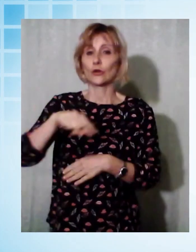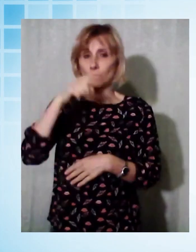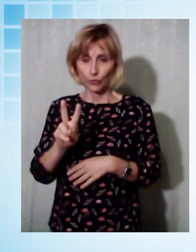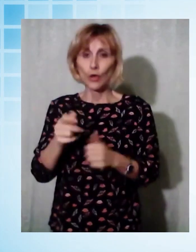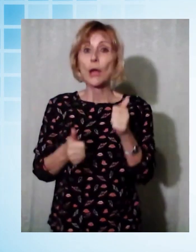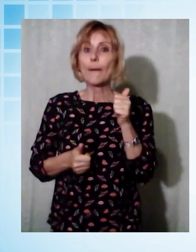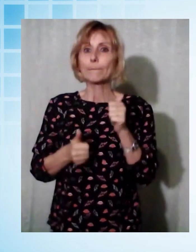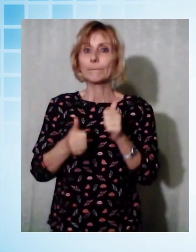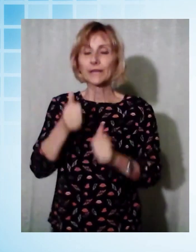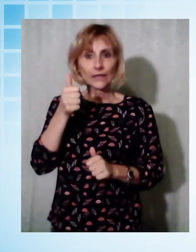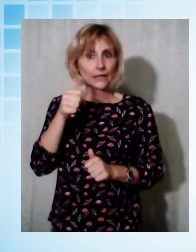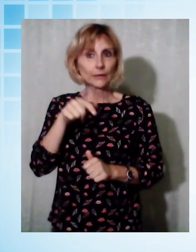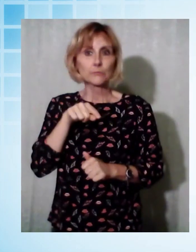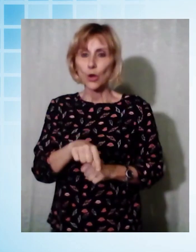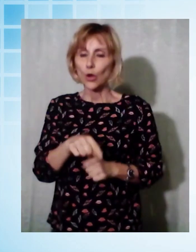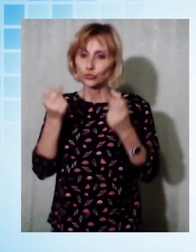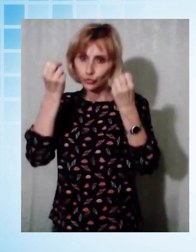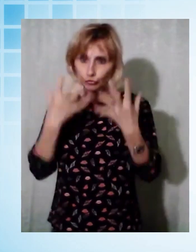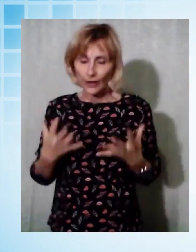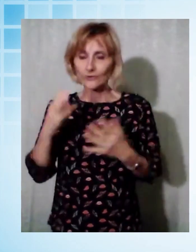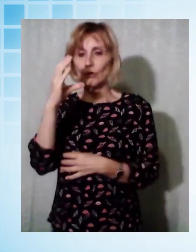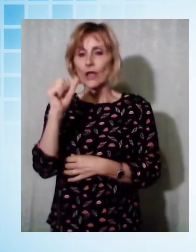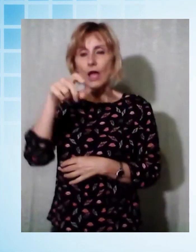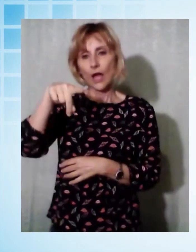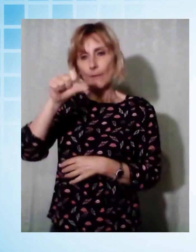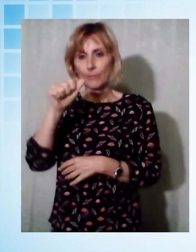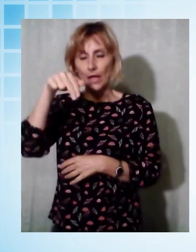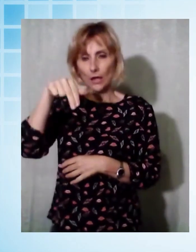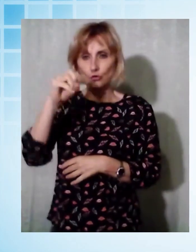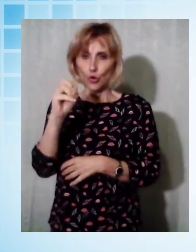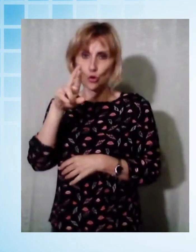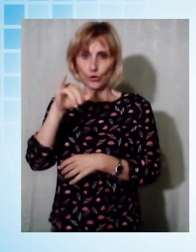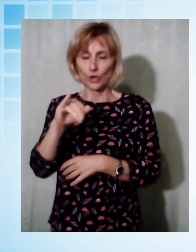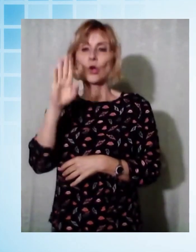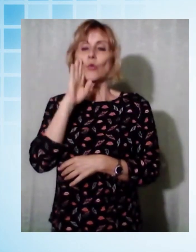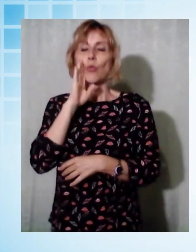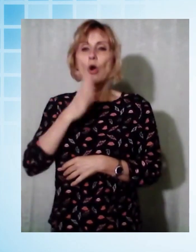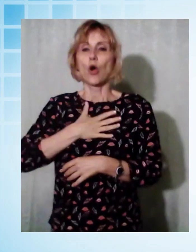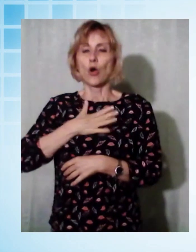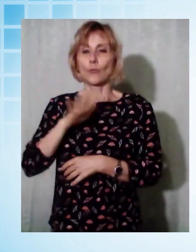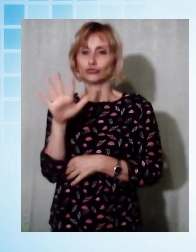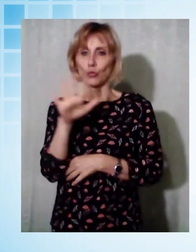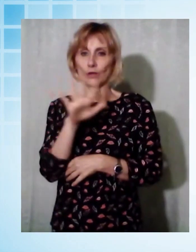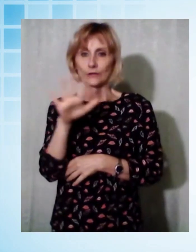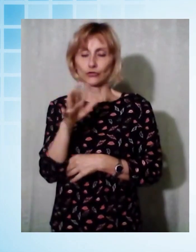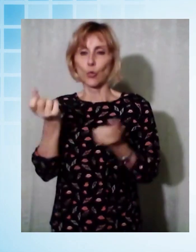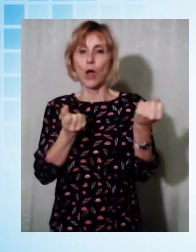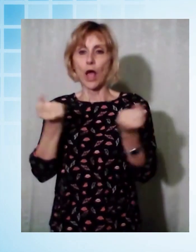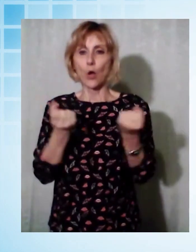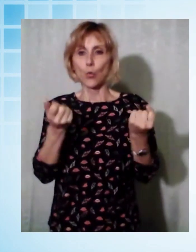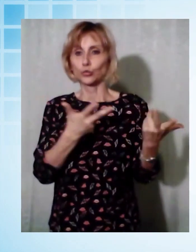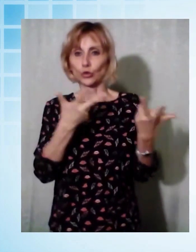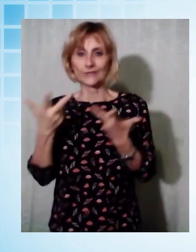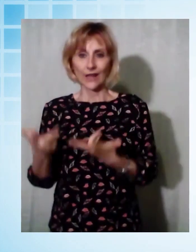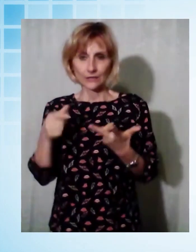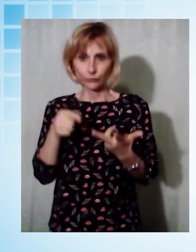consumata questa mattina a Capannori, un uomo di 55 anni, un autotrasportatore in servizio ha